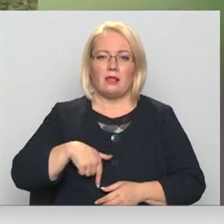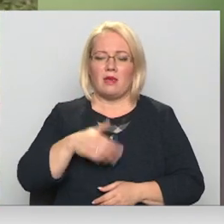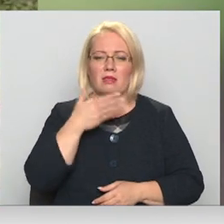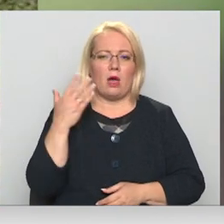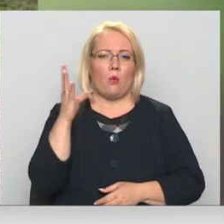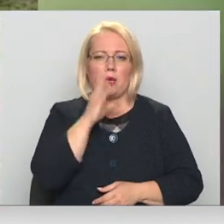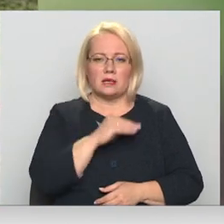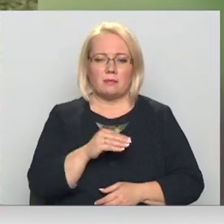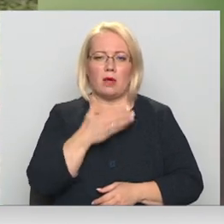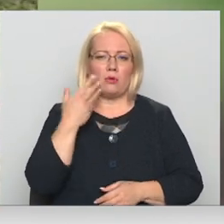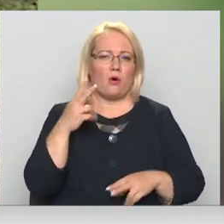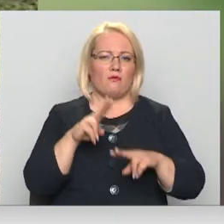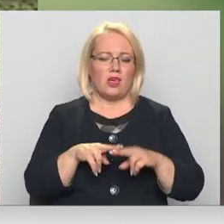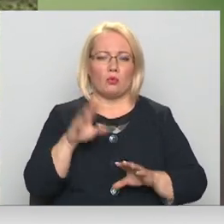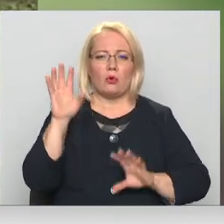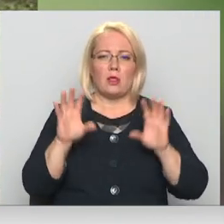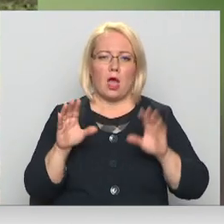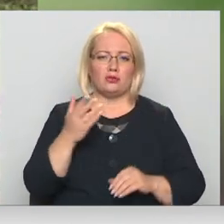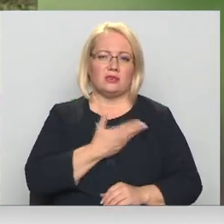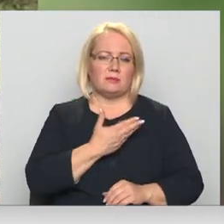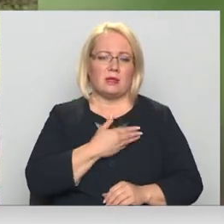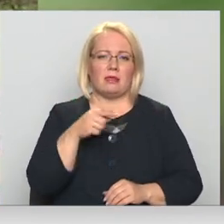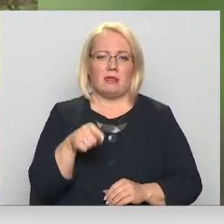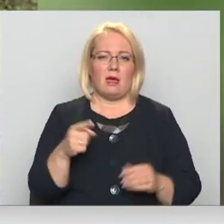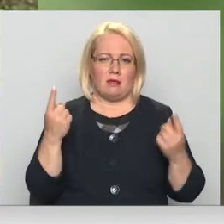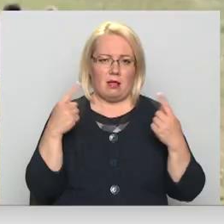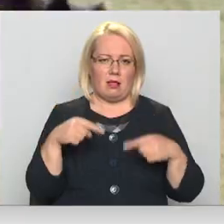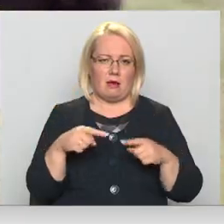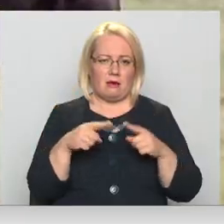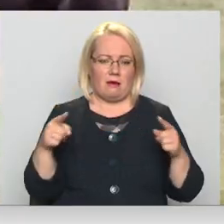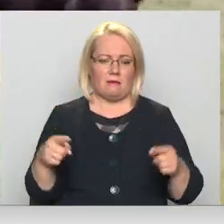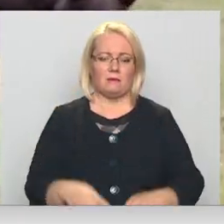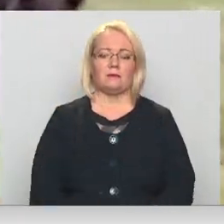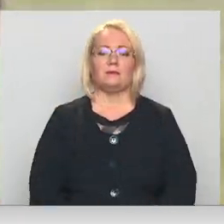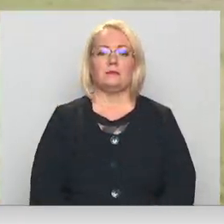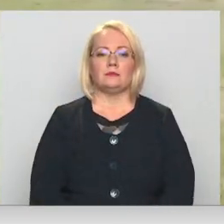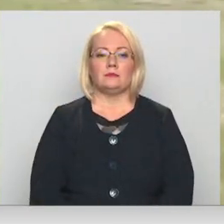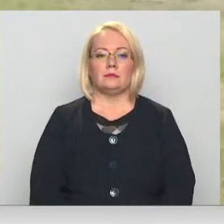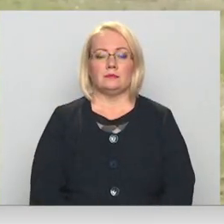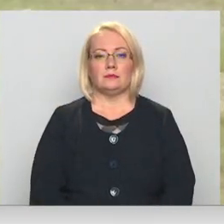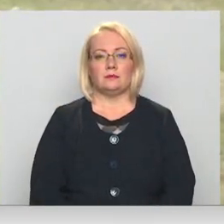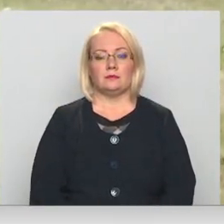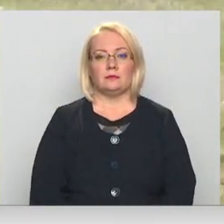neiespēju, ne vietas, kur lāčus izmitināt šādu laiku. Judīte Čunka, Aigars Kovļerskis, Latvijas televīzija.